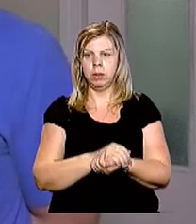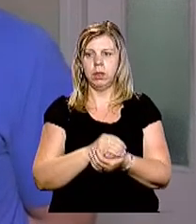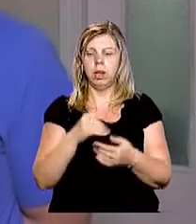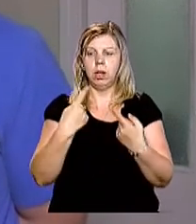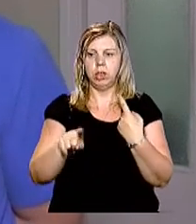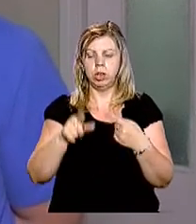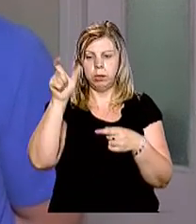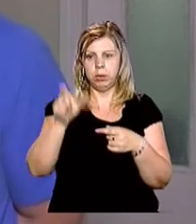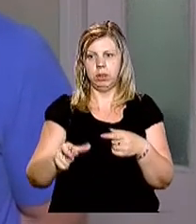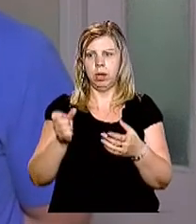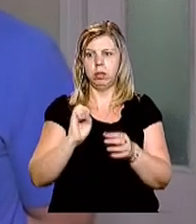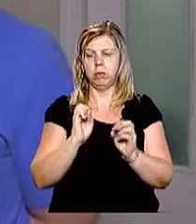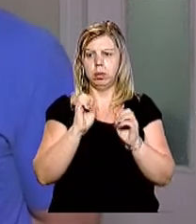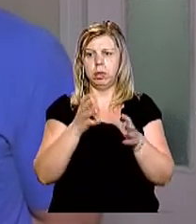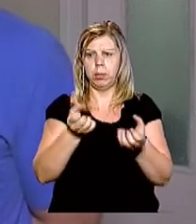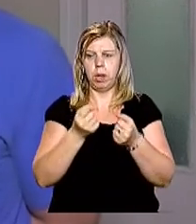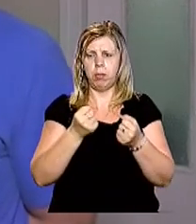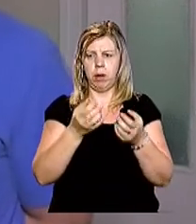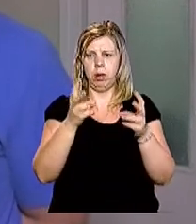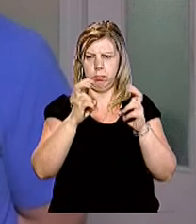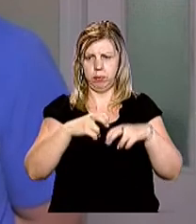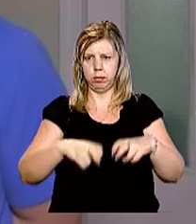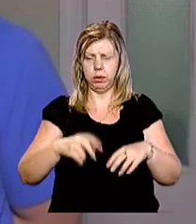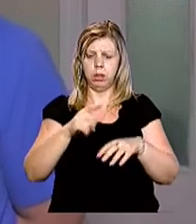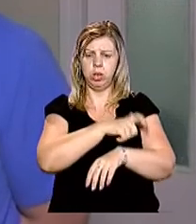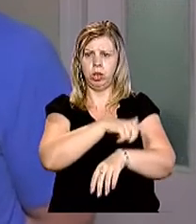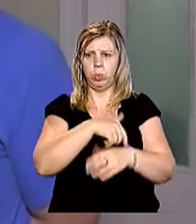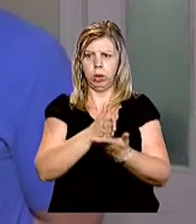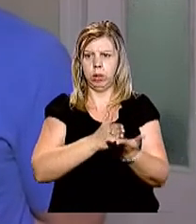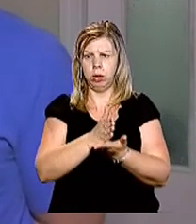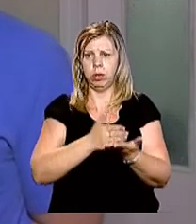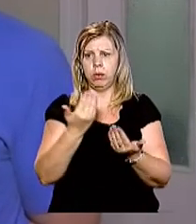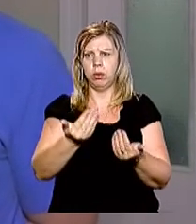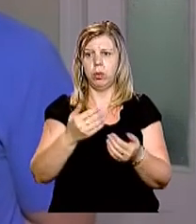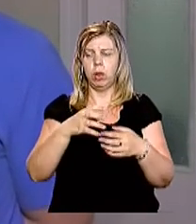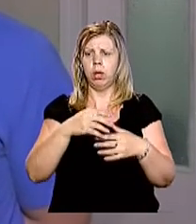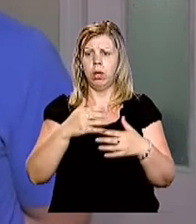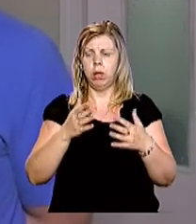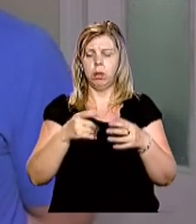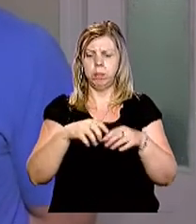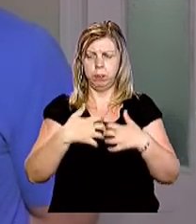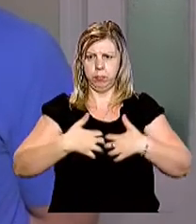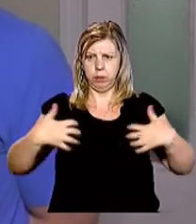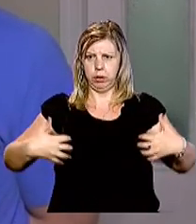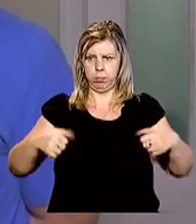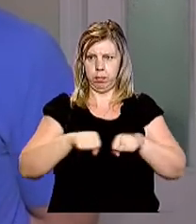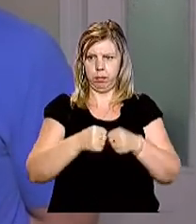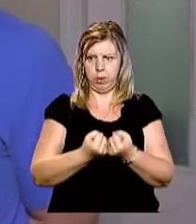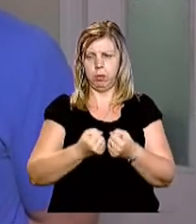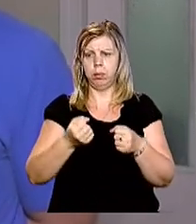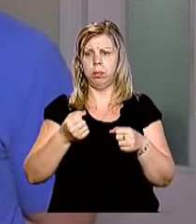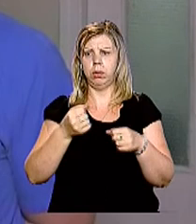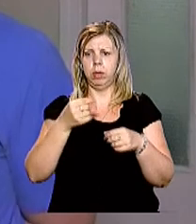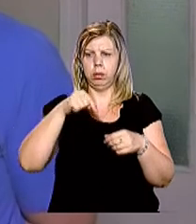Інший пацієнт доставлений у приймальне відділення, оглянутий черговим хірургом, у нього діагностовано множинні переломи ребер, з